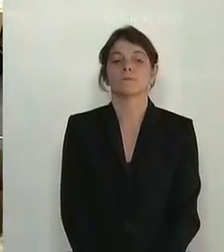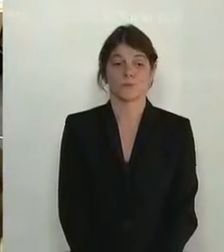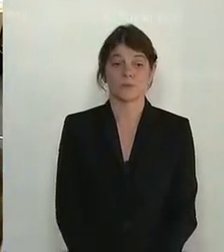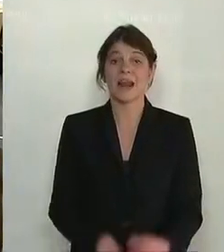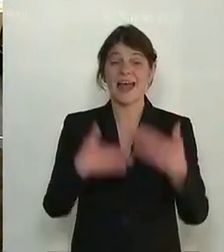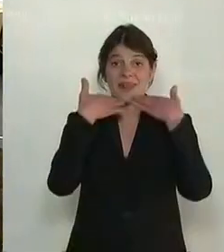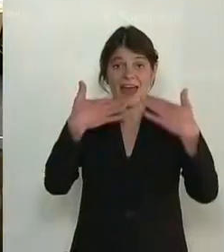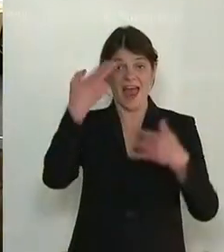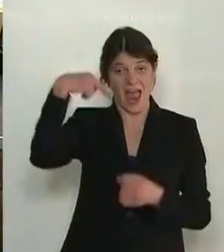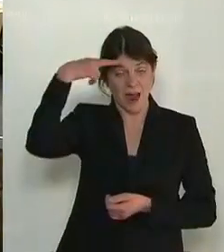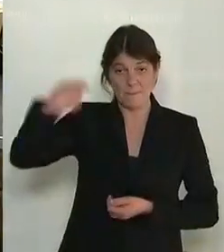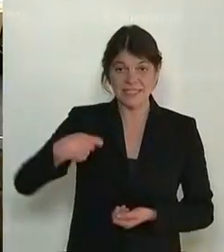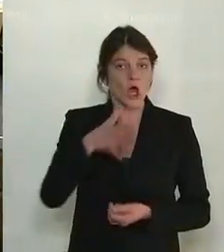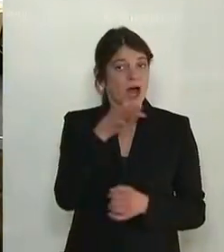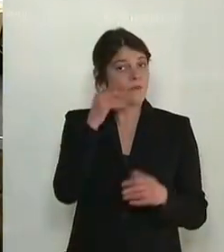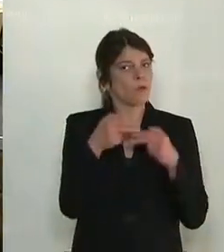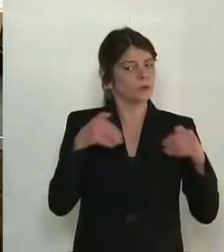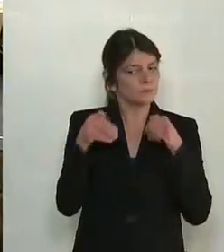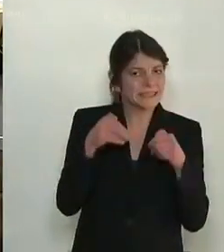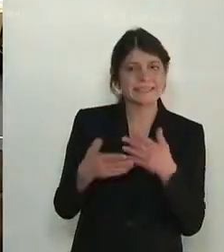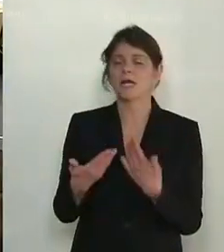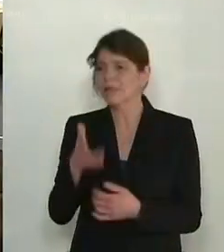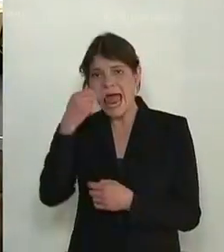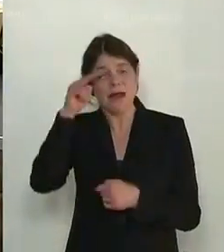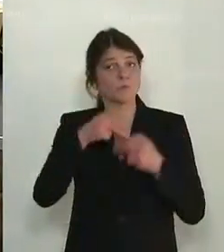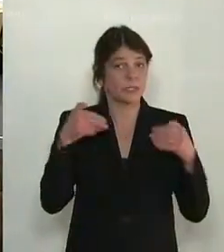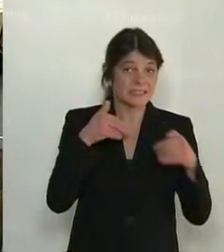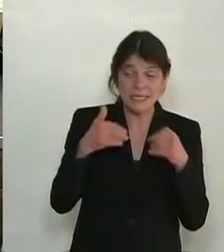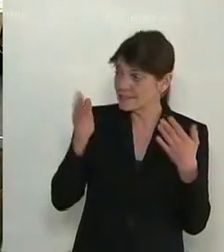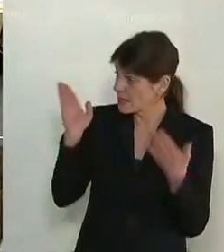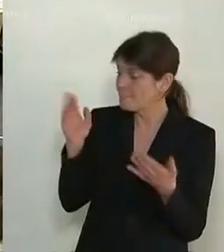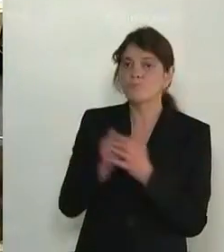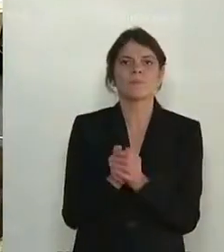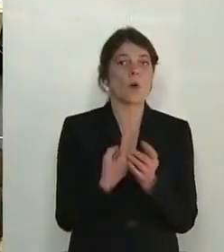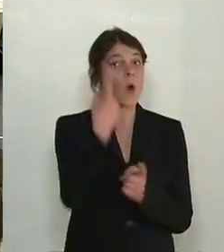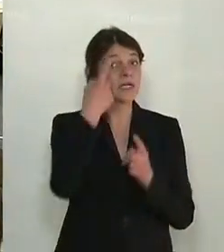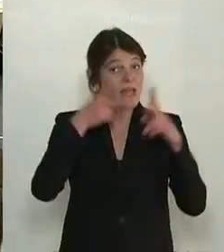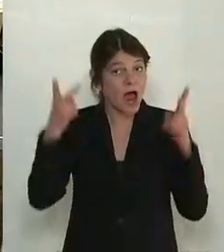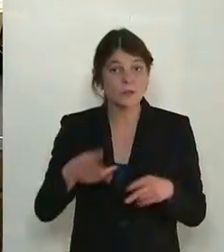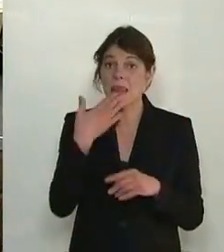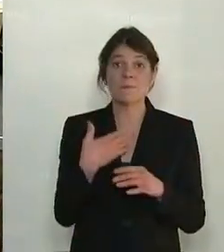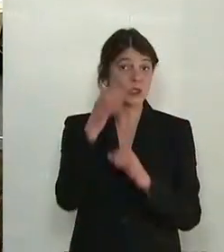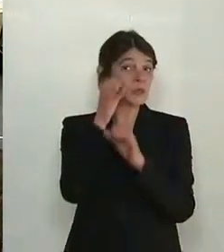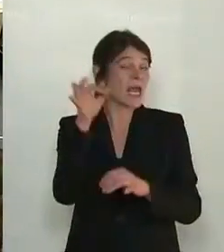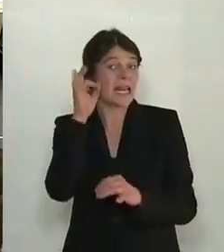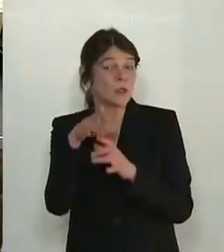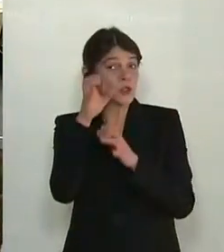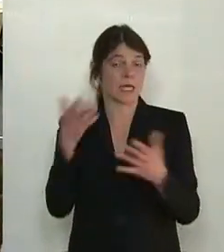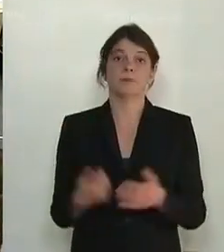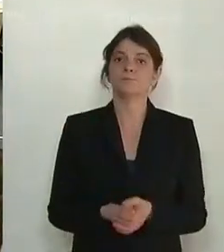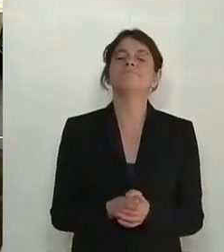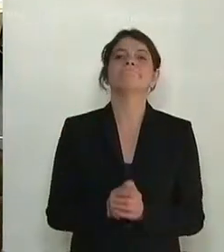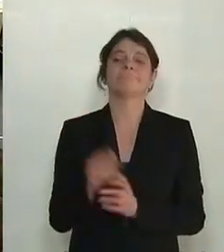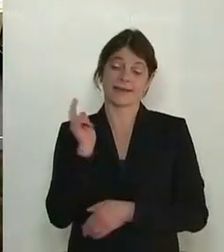Danke Herr Präsident, Frau Bundesminister, Herr Bundesminister, Hohes Haus, liebe Zuseherinnen und Zuseher. Ja, alle zwei Jahre